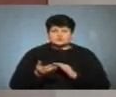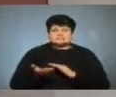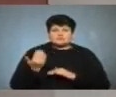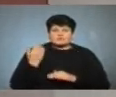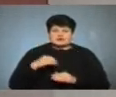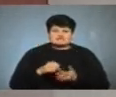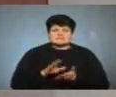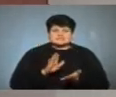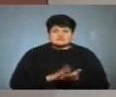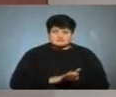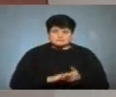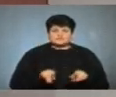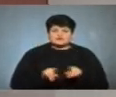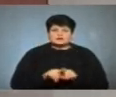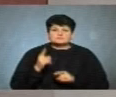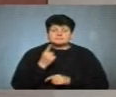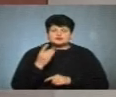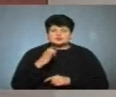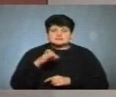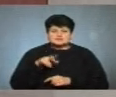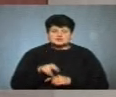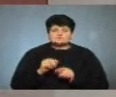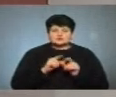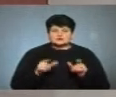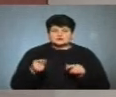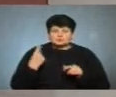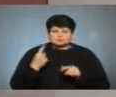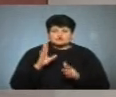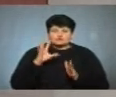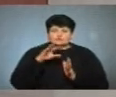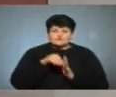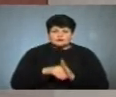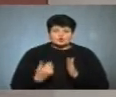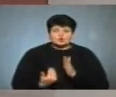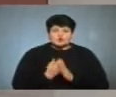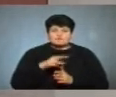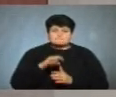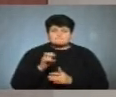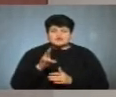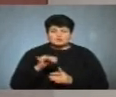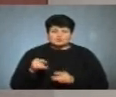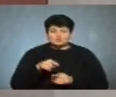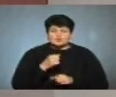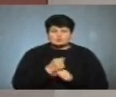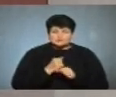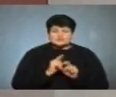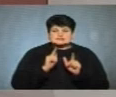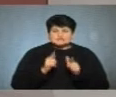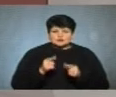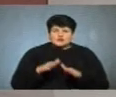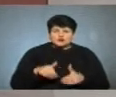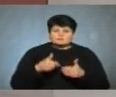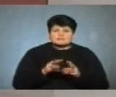записом. Також з 1 січня у школах Тернопільщини будуть впроваджувати нове меню. Його розробляють відповідно до рекомендацій